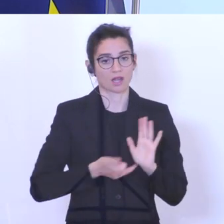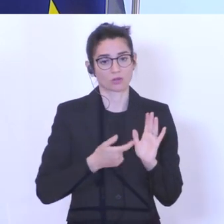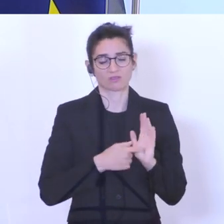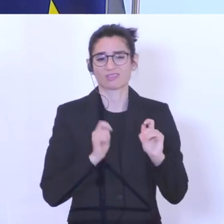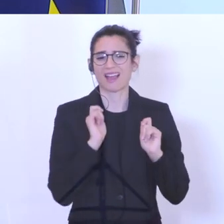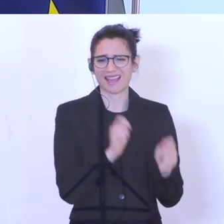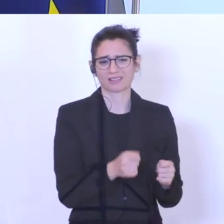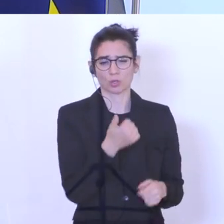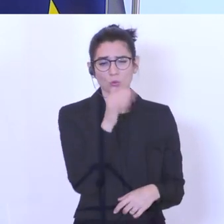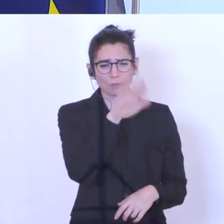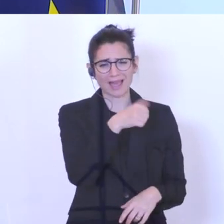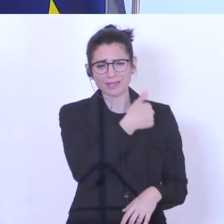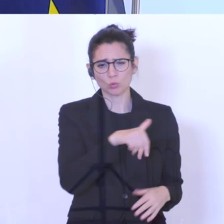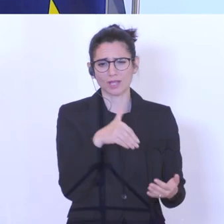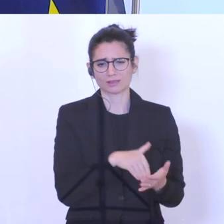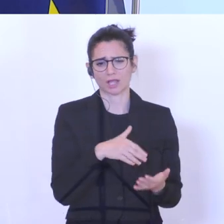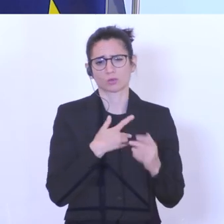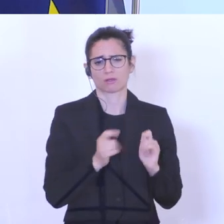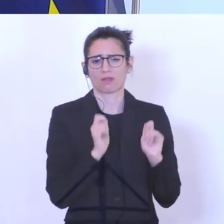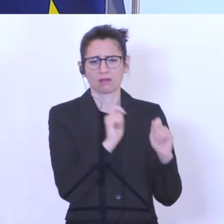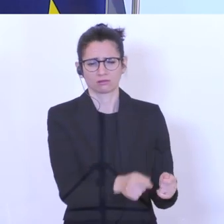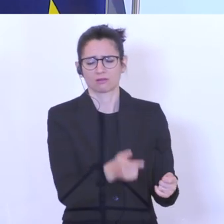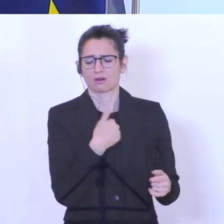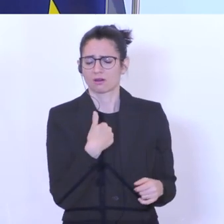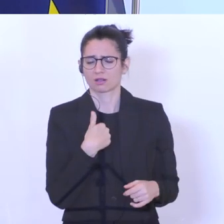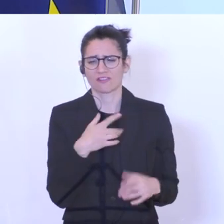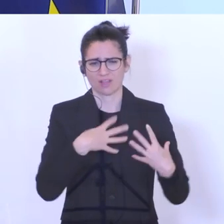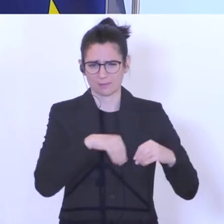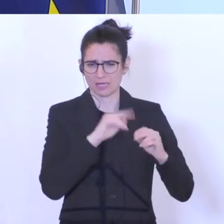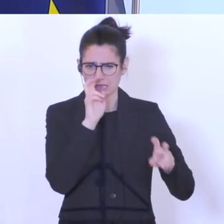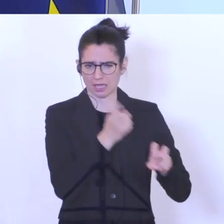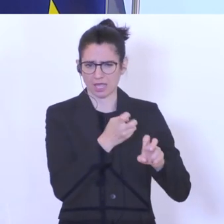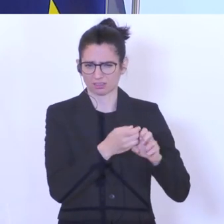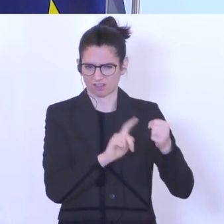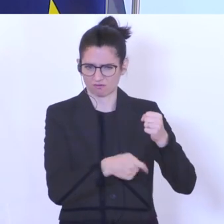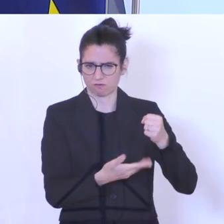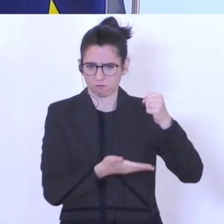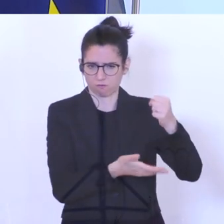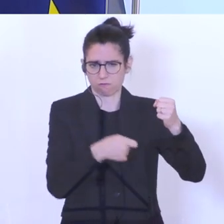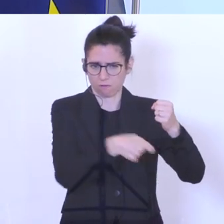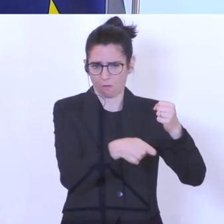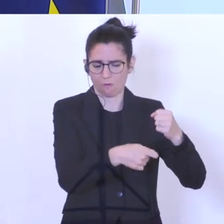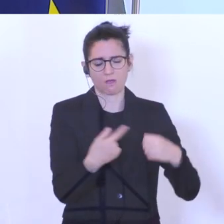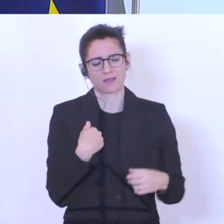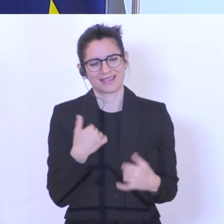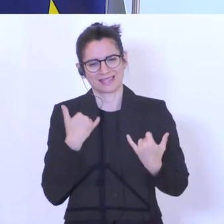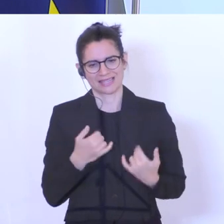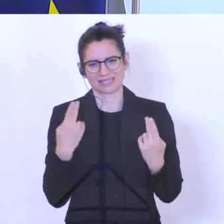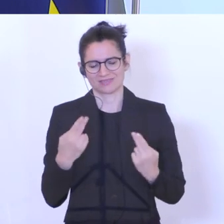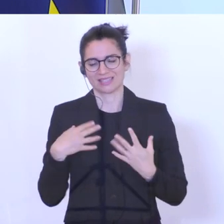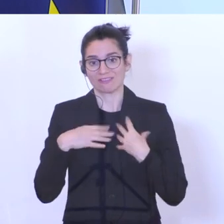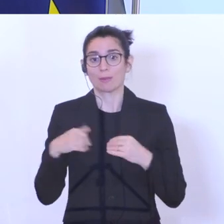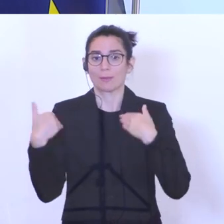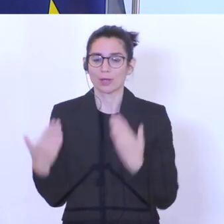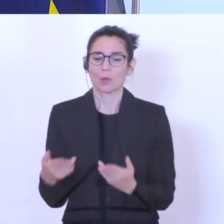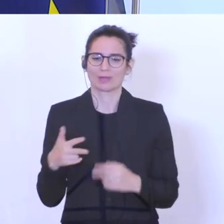mittlerweile über 100.000 eingegangene Anträge zum Familienhärtefonds. Wichtig ist jetzt, dass das Geld bei den Familien